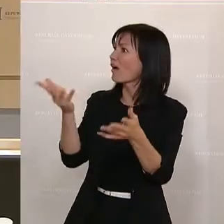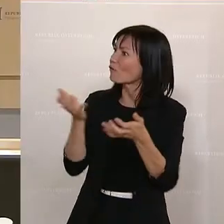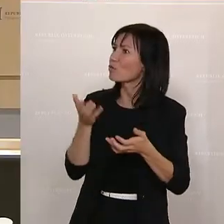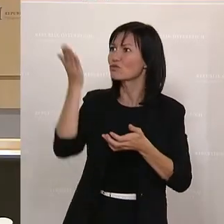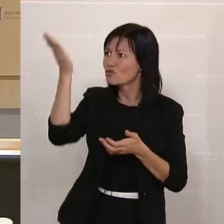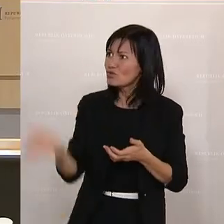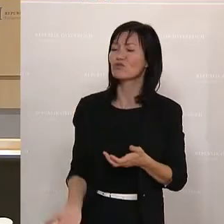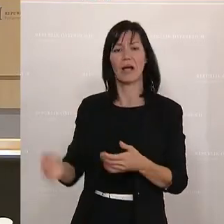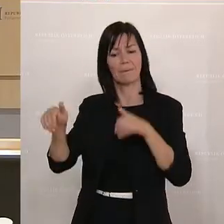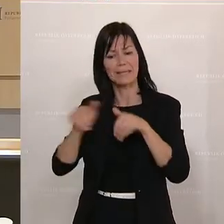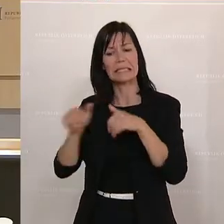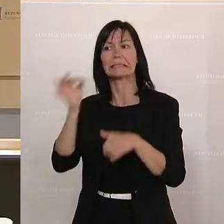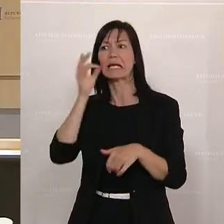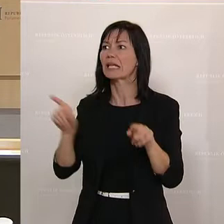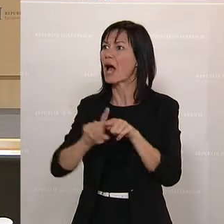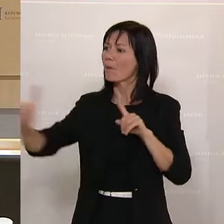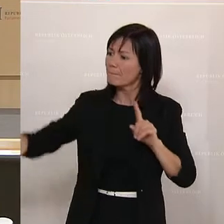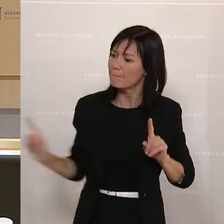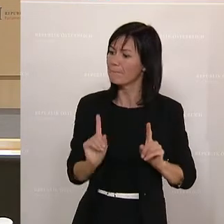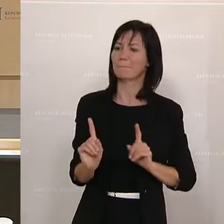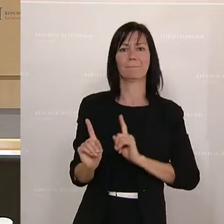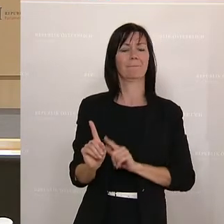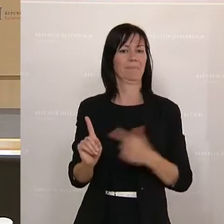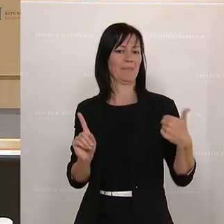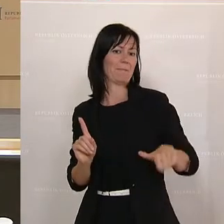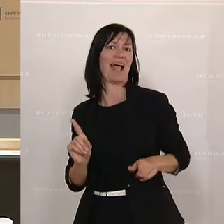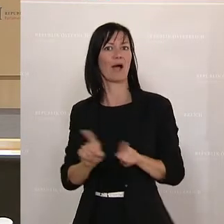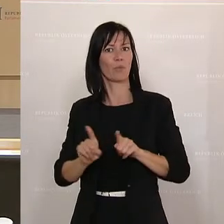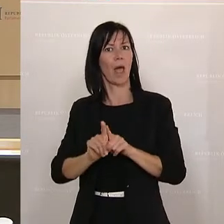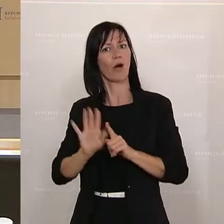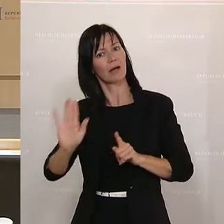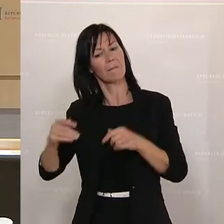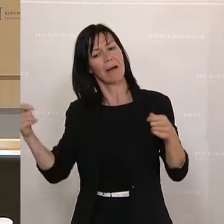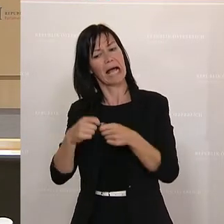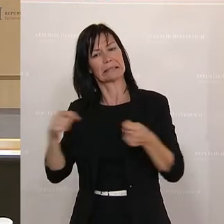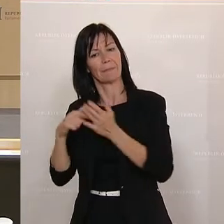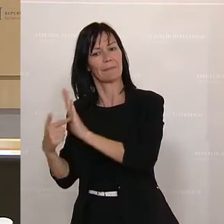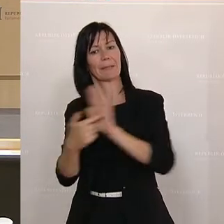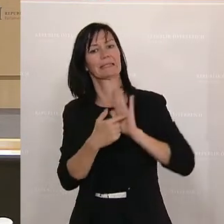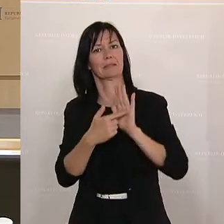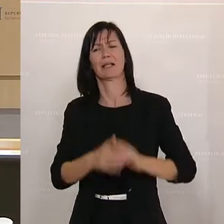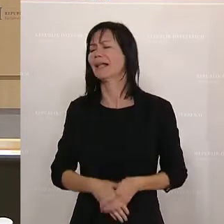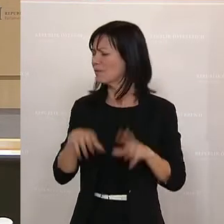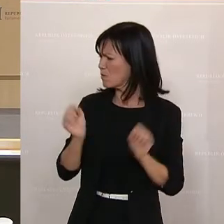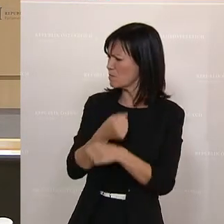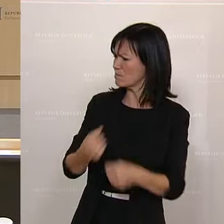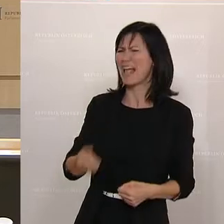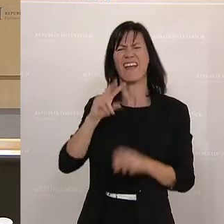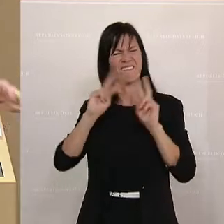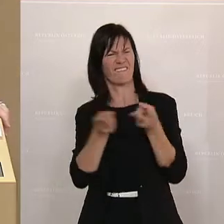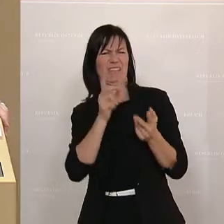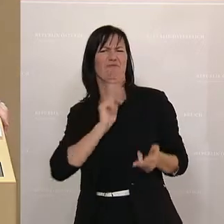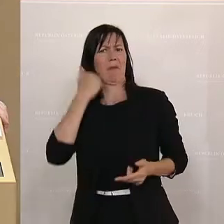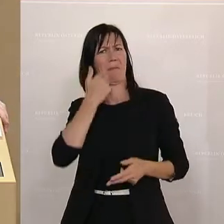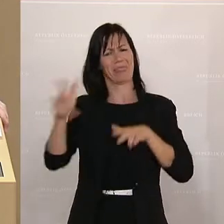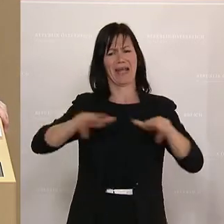dass Sie als Ministerin dann auch dort stehen und diese Maßnahmen auch präsentieren. Weil es kann nicht sein, dass diese Welt nur von Männern regiert